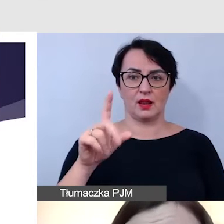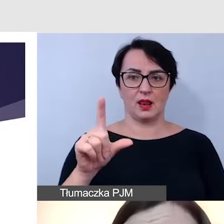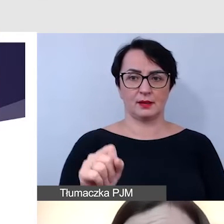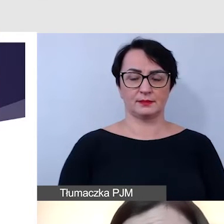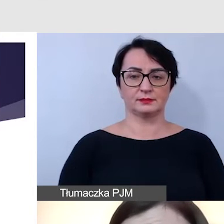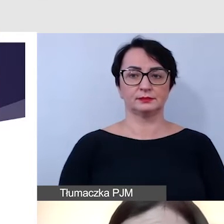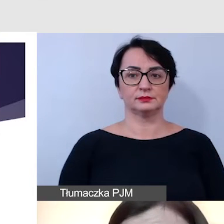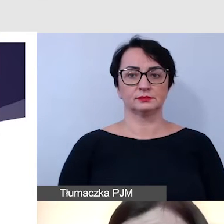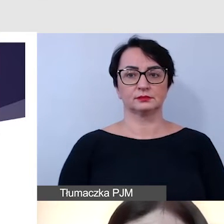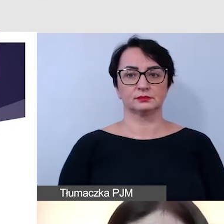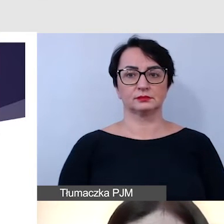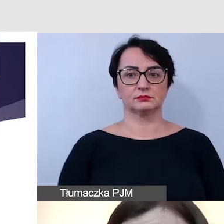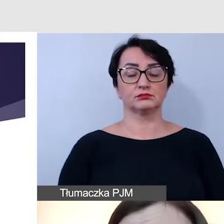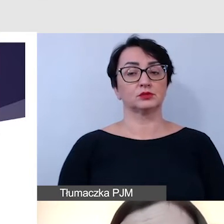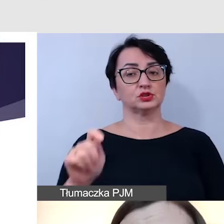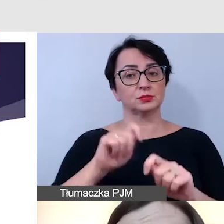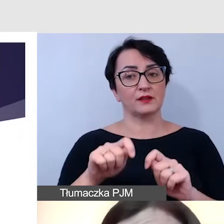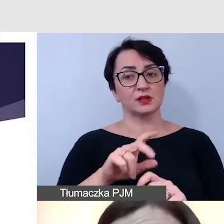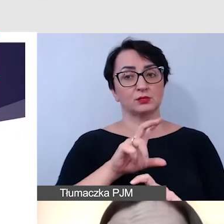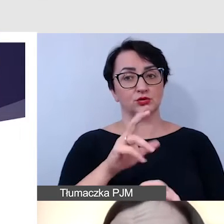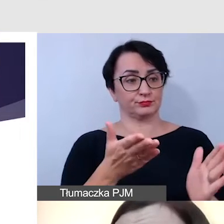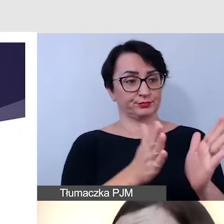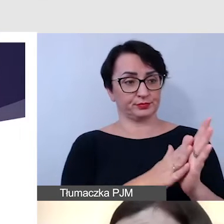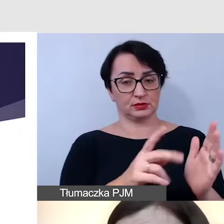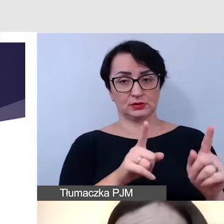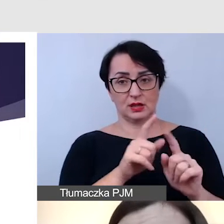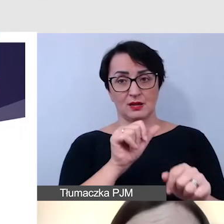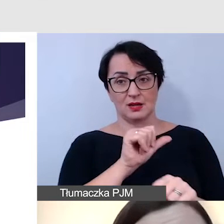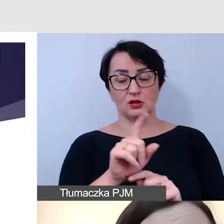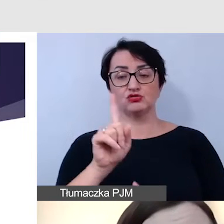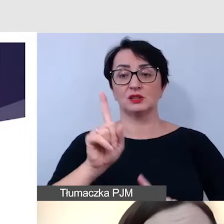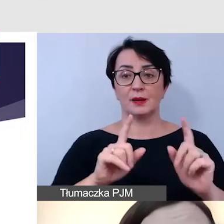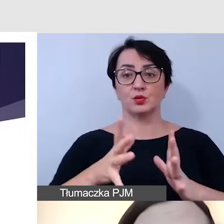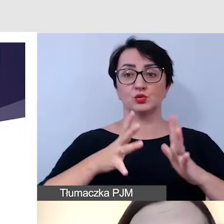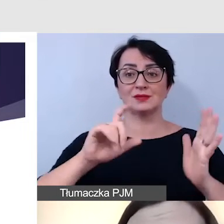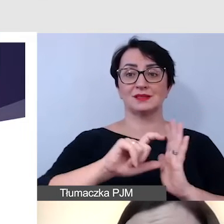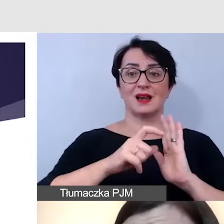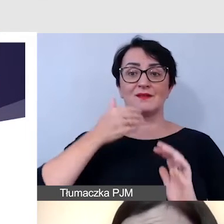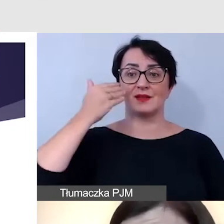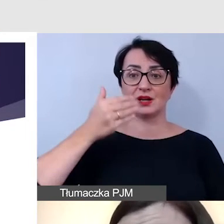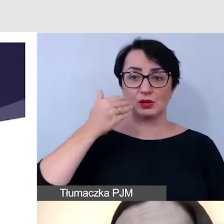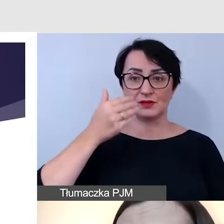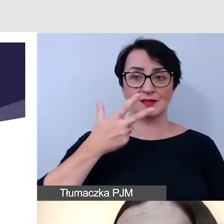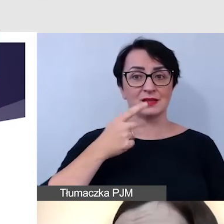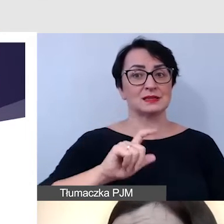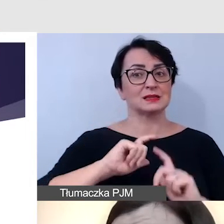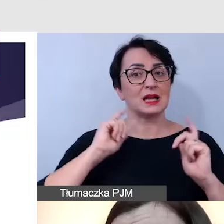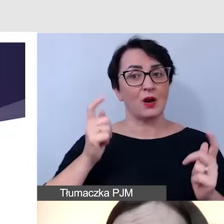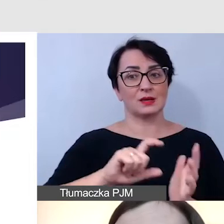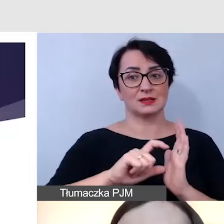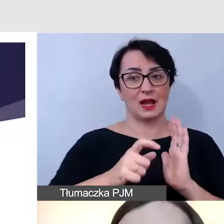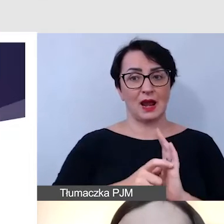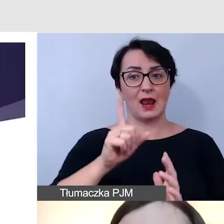Sprawdzamy, czy taki piktogram się znajduje. Czasami na dużych salach wykładowych nie cała sala, a jej